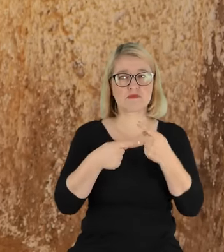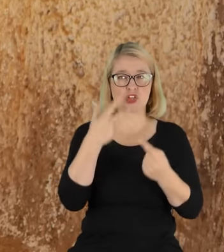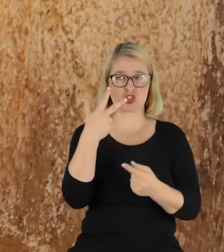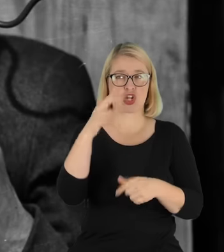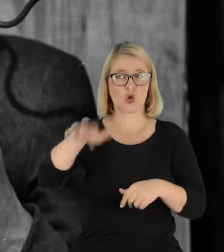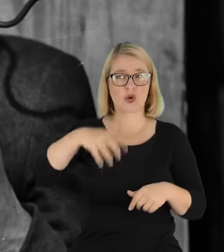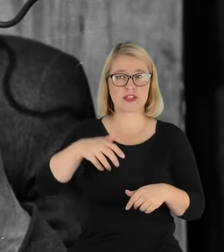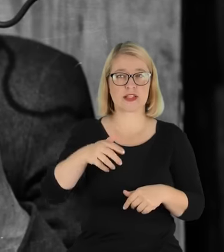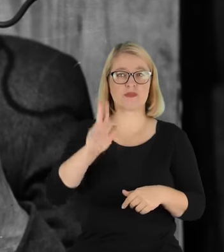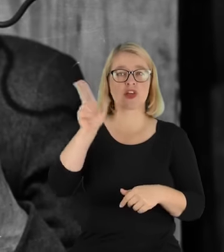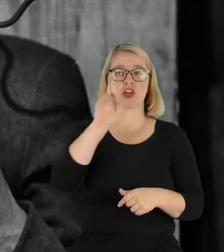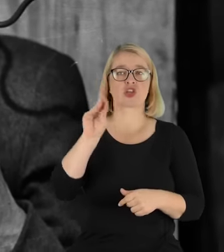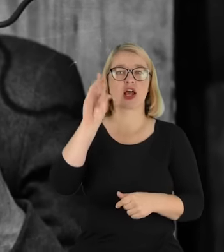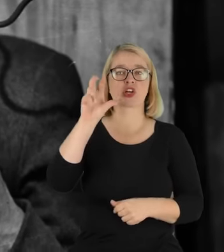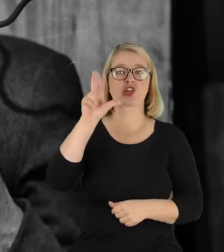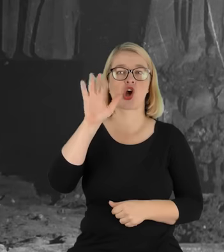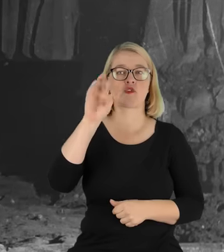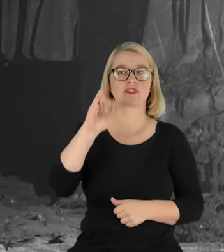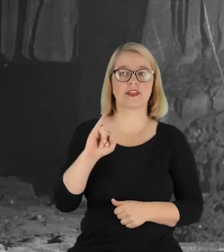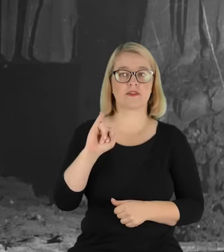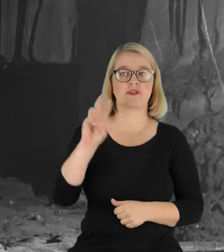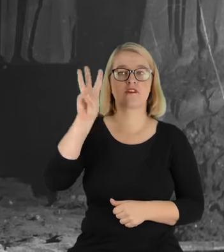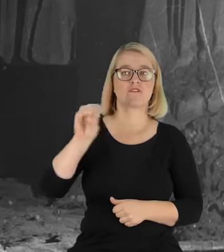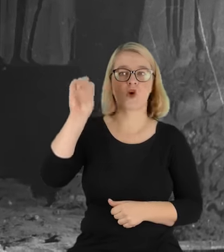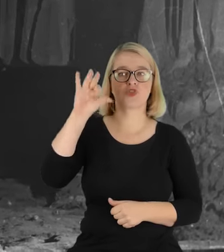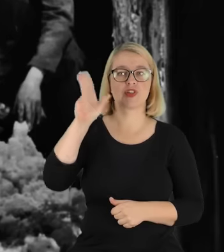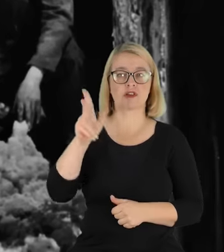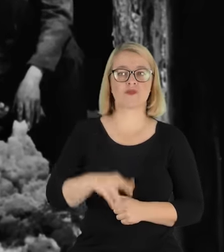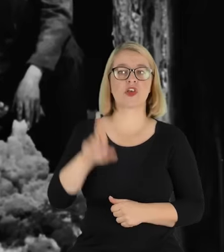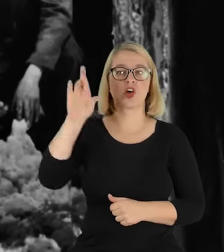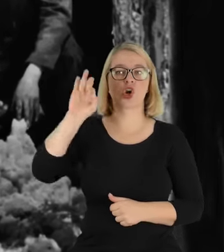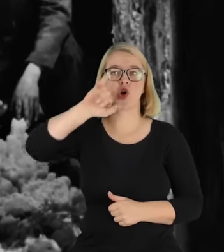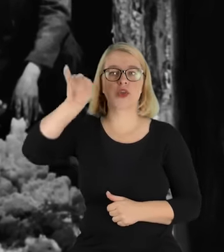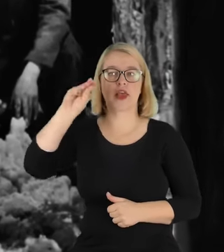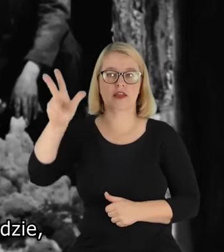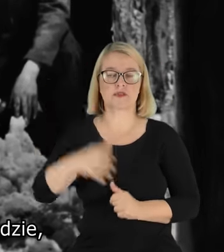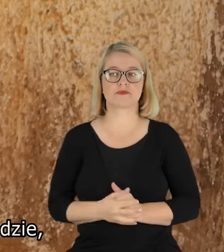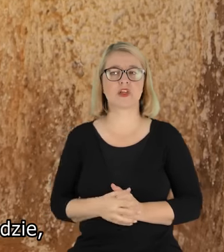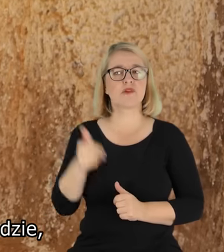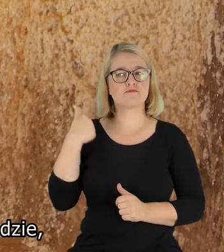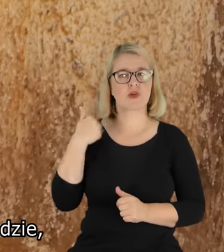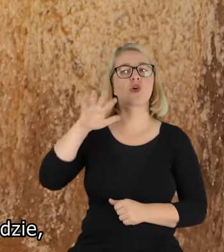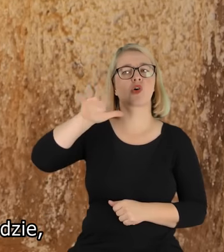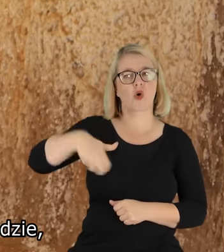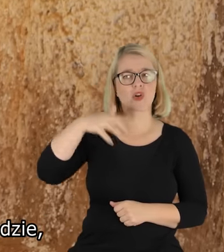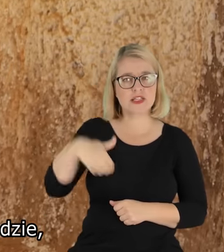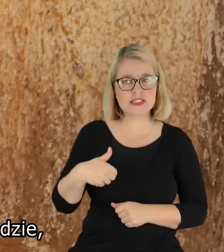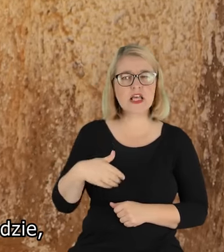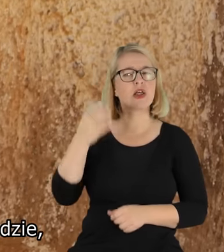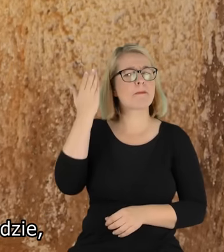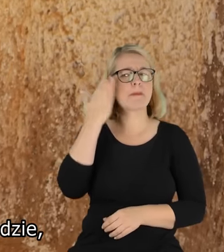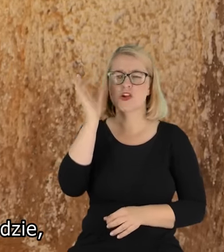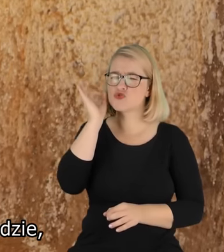górnicy. Franciszek Krzeczkowski, Jan Wąsik i Jan Rojek. To byli górnicy, którzy